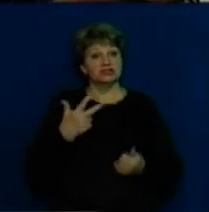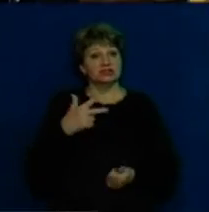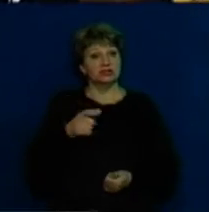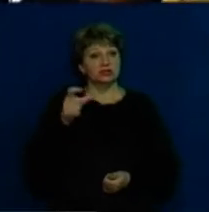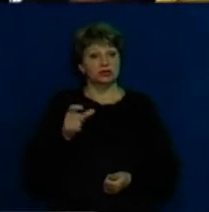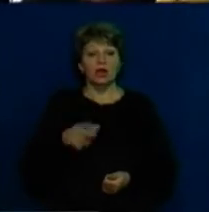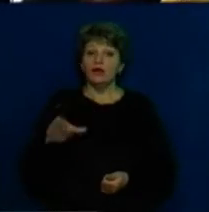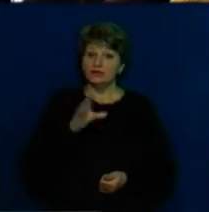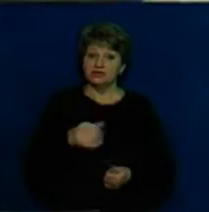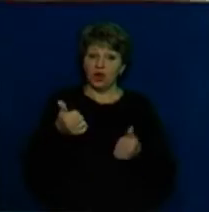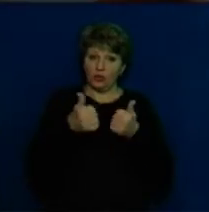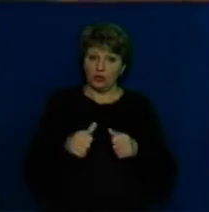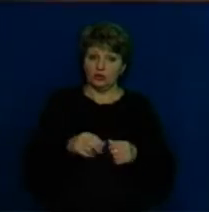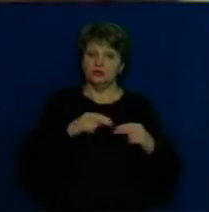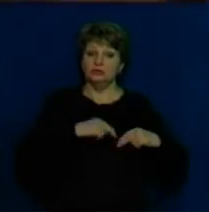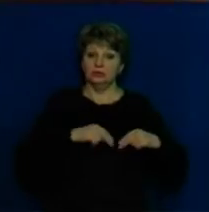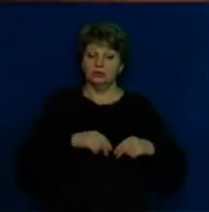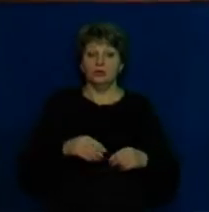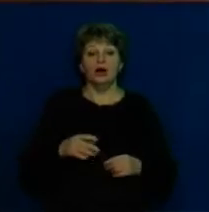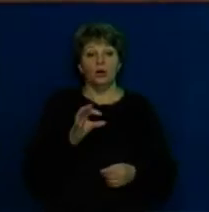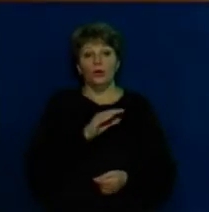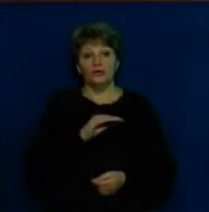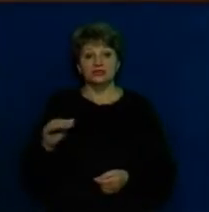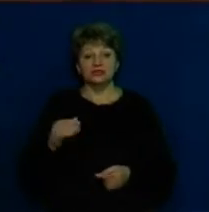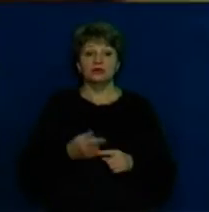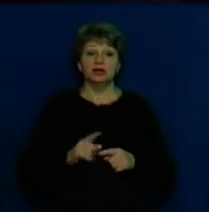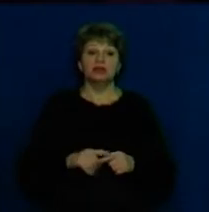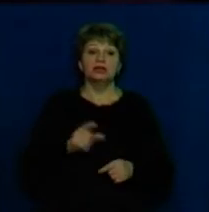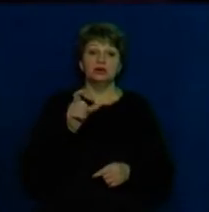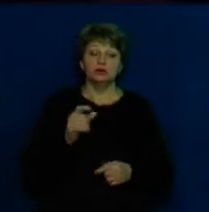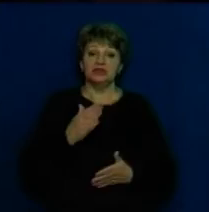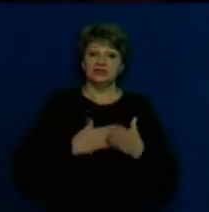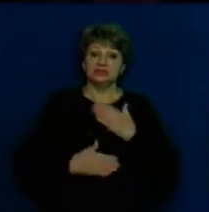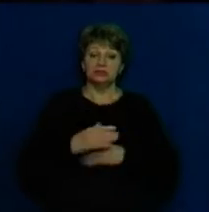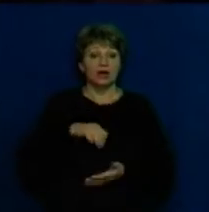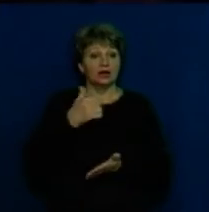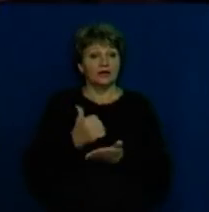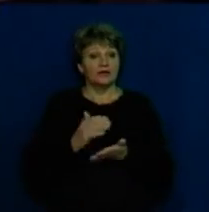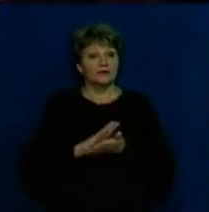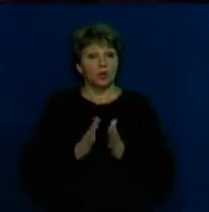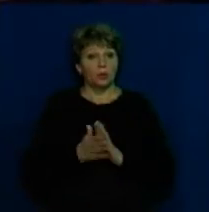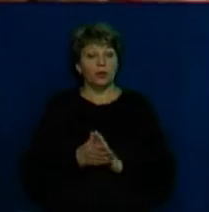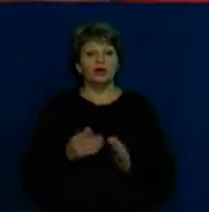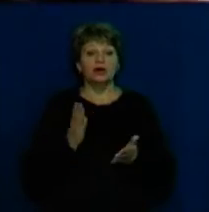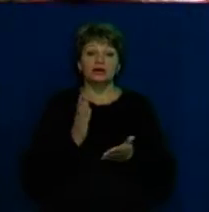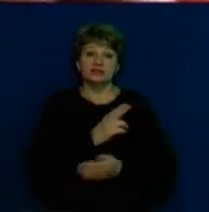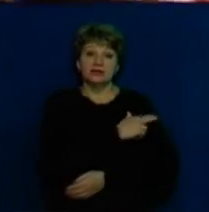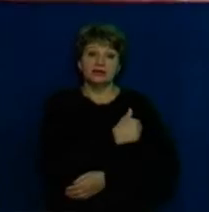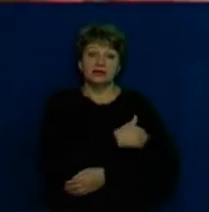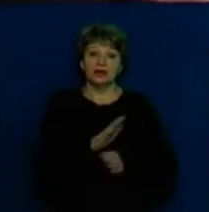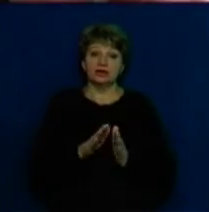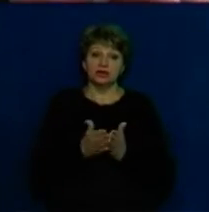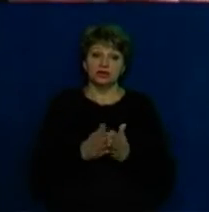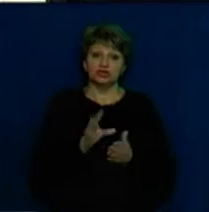усі оформлені офіційно. Третина працівників – пенсіонери та люди з інвалідністю. Головна умова для цих працівників – наявність санітарної книжки та